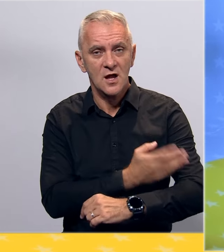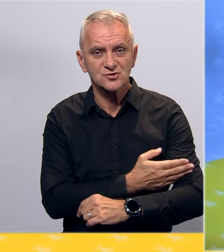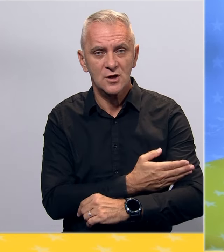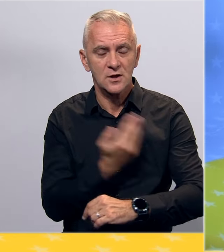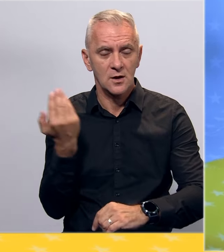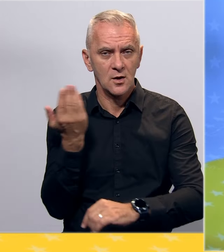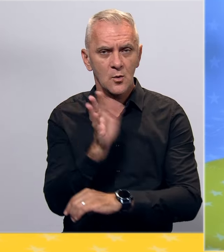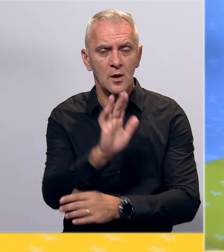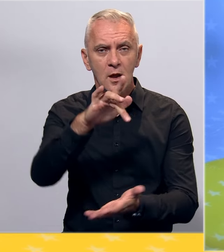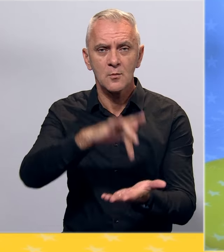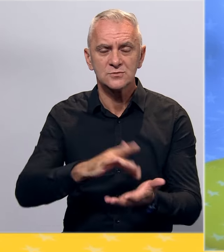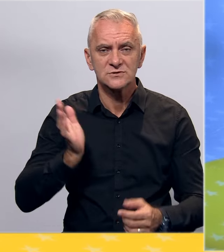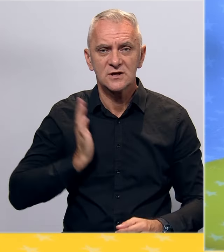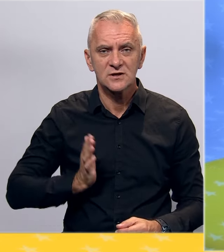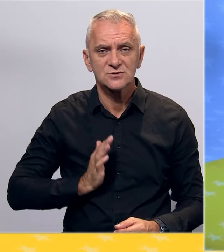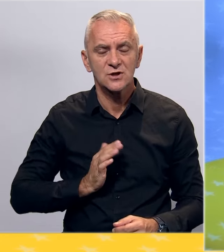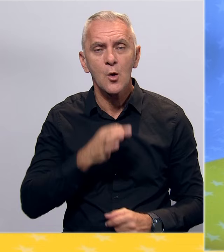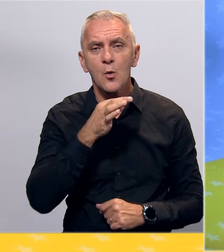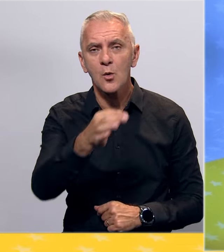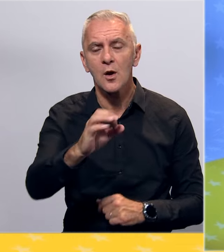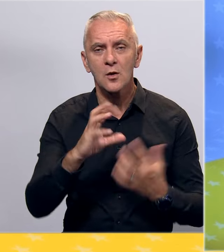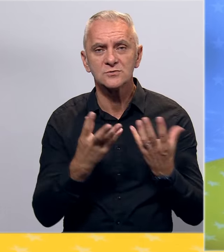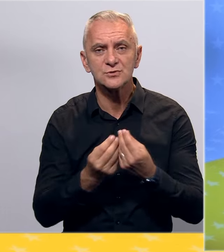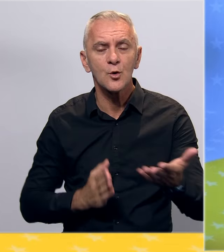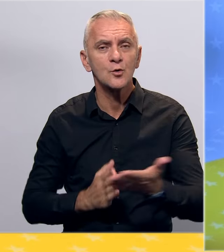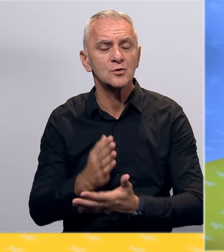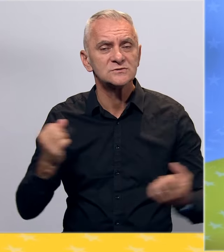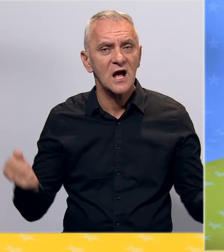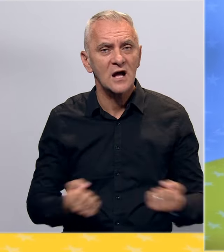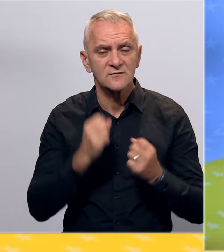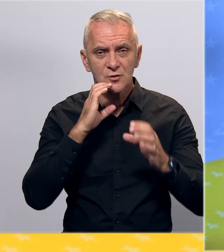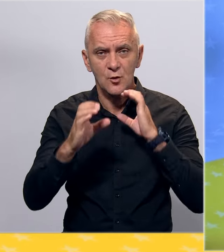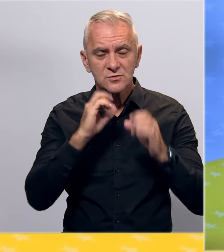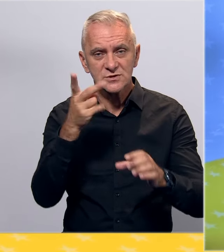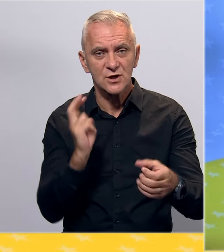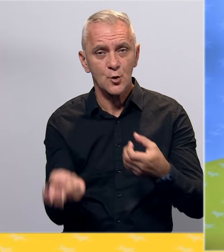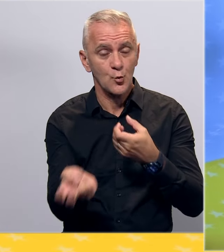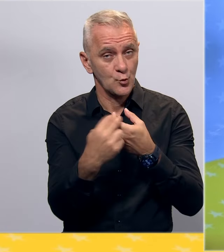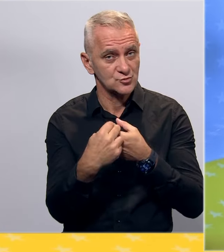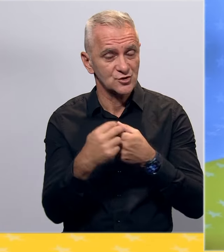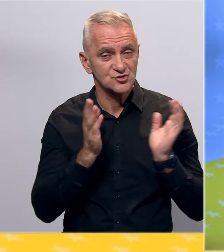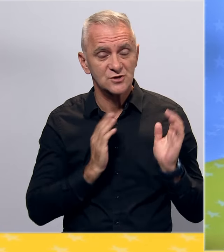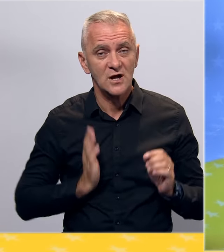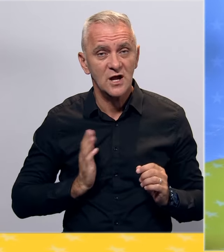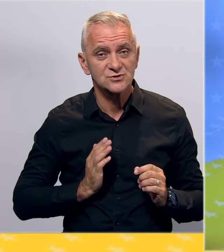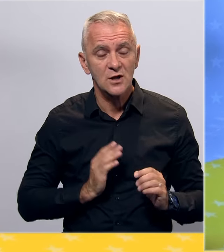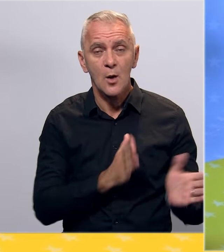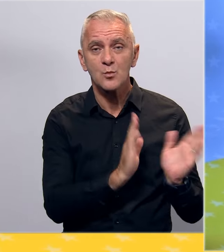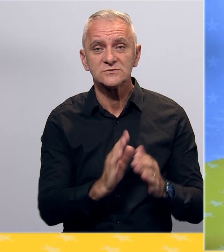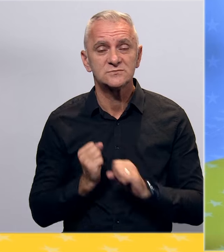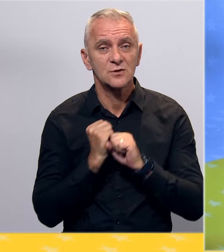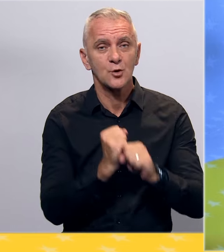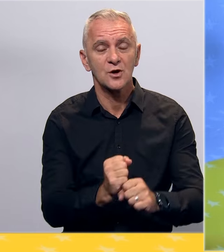pozicije građanina u lokalnoj zajednici kroz aktivniju komunikaciju i učiješće građana u procesima donošenja odluka.